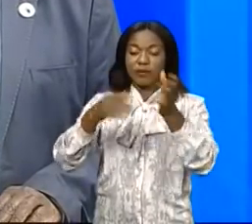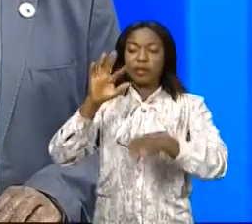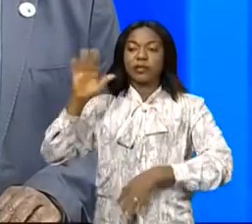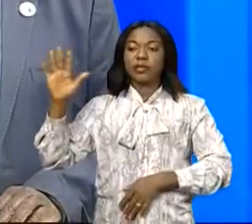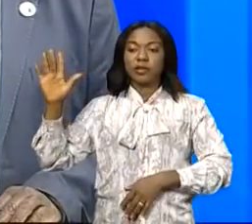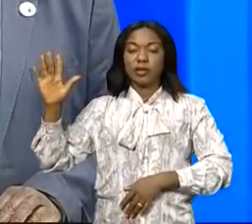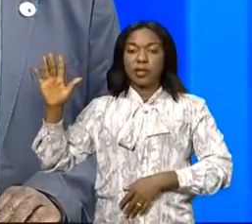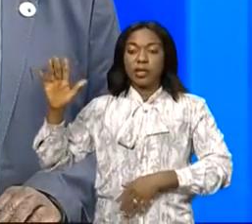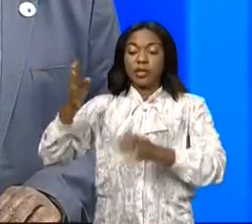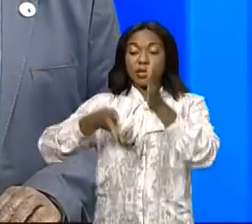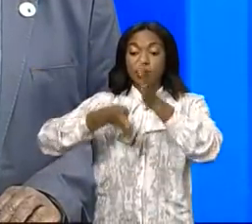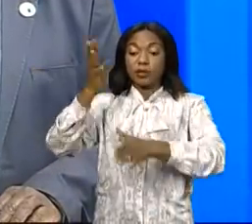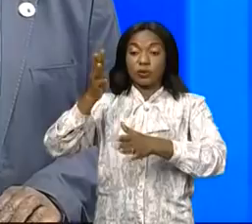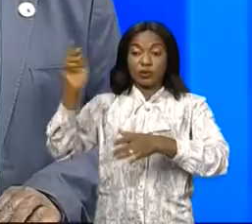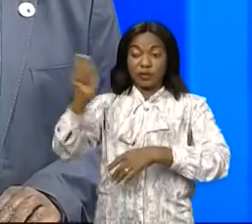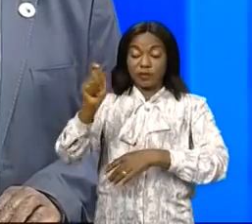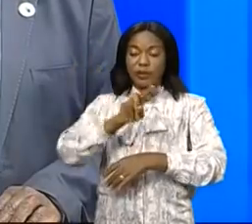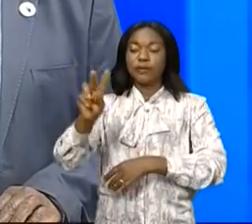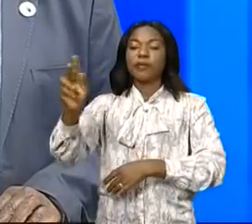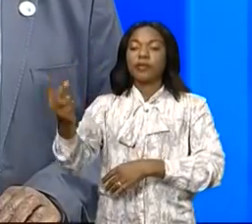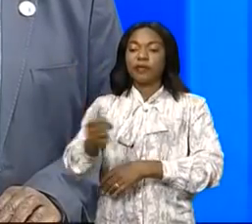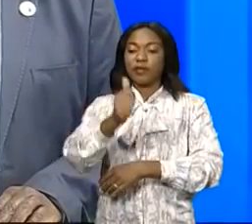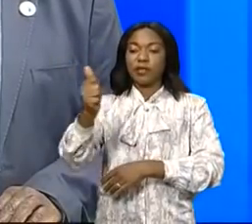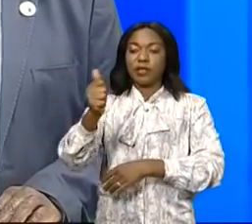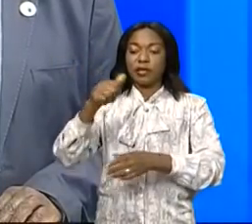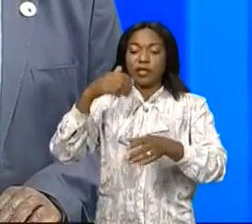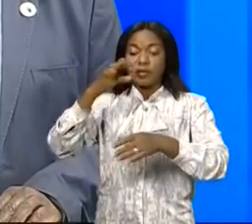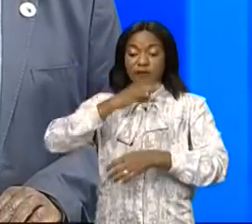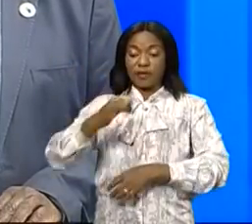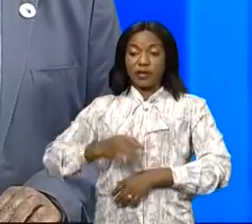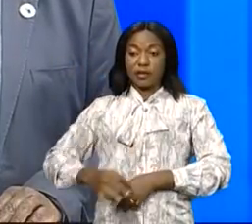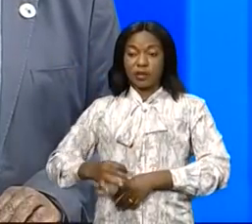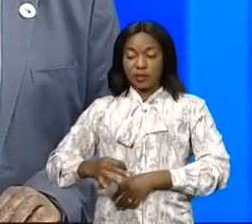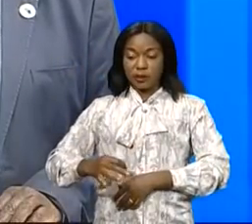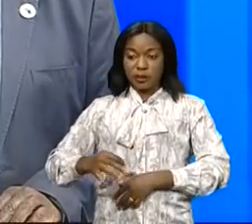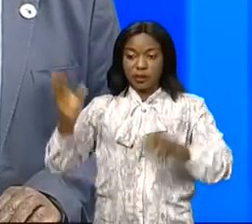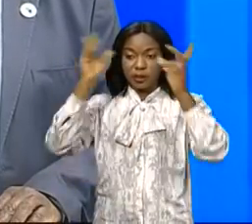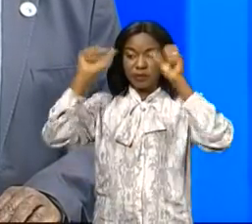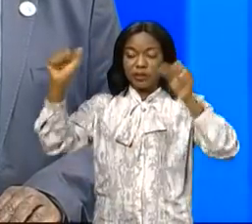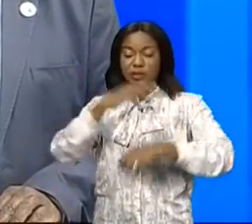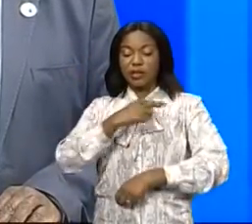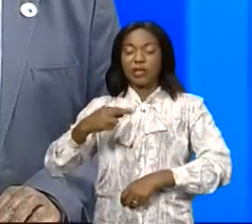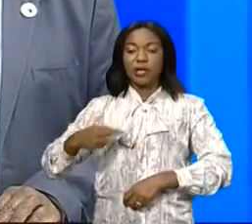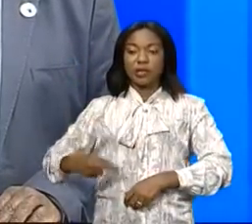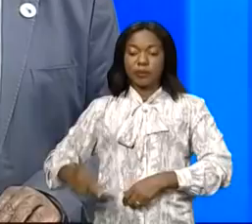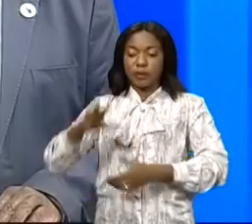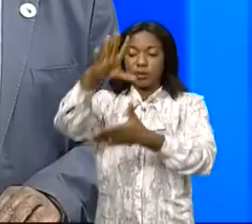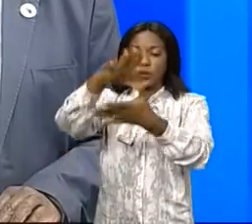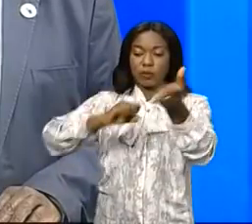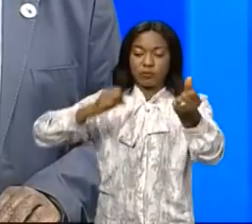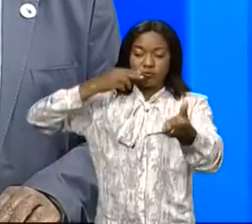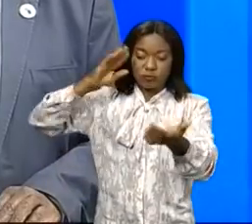Kinshasa, le 14 avril 2021, Félix-Antoine Chiseke-Lichilombo, pour copie